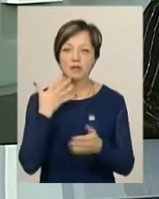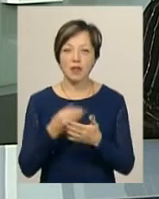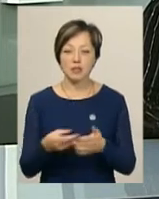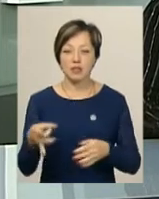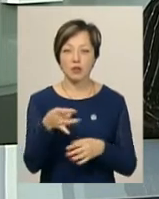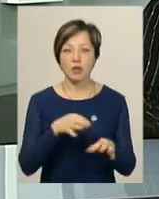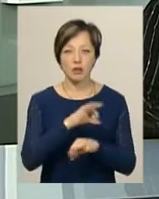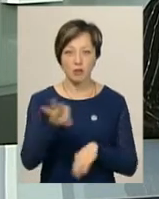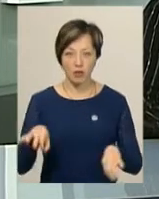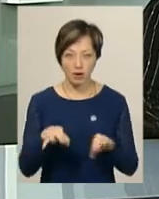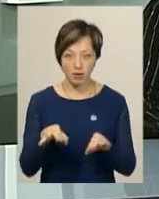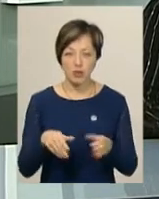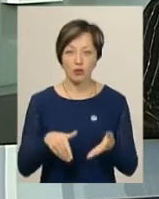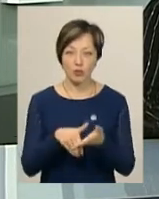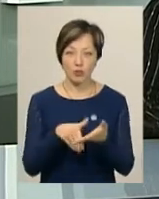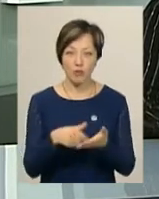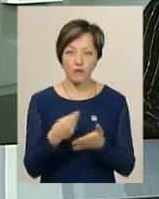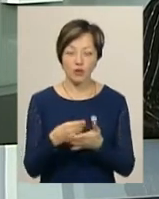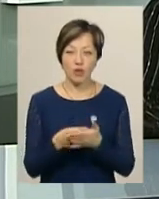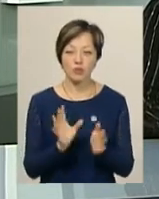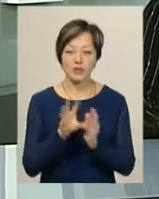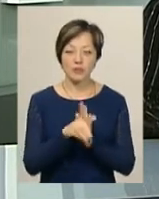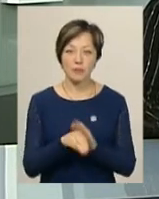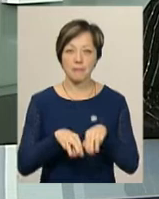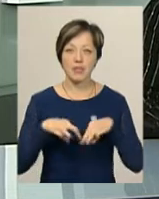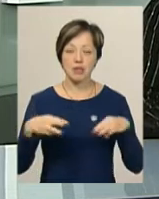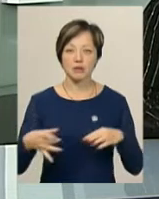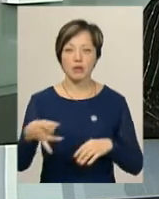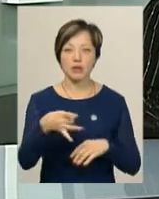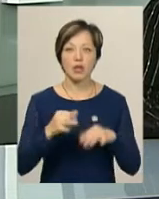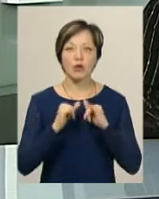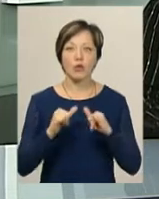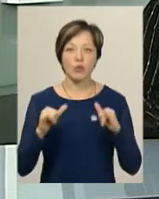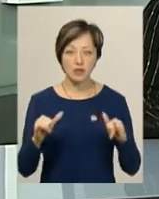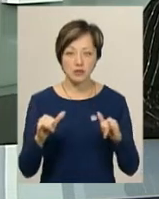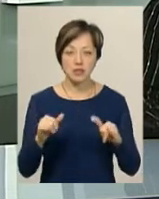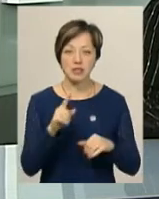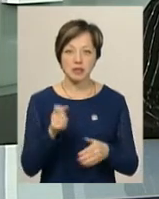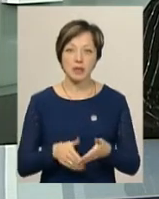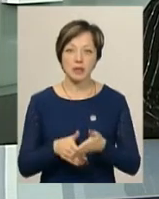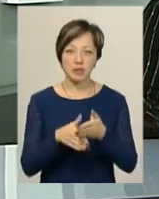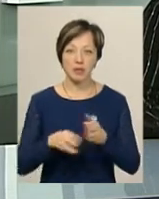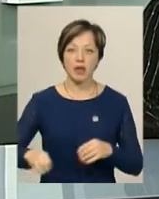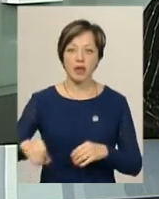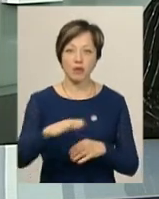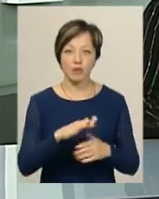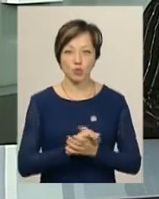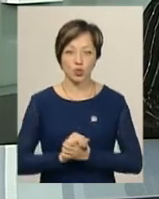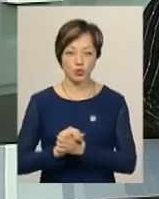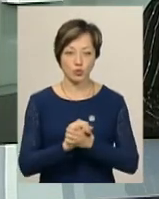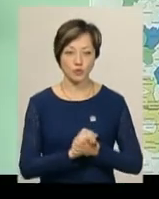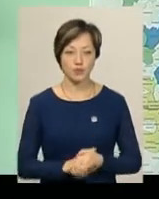регіональних проєктів за допомогою фінансових інвестицій Міністерства регіонального розвитку за підтримки Європейського Союзу.